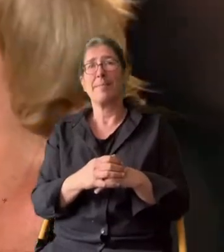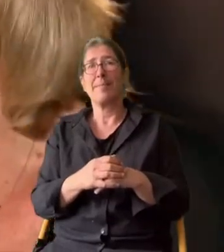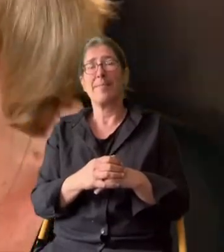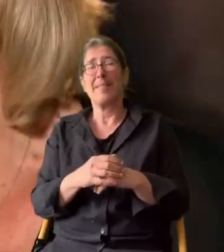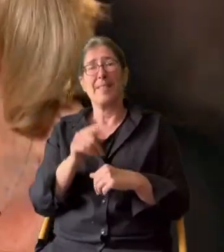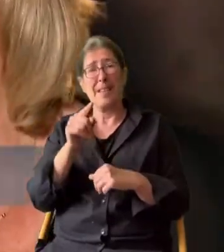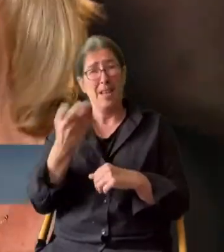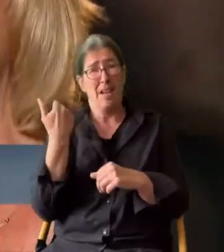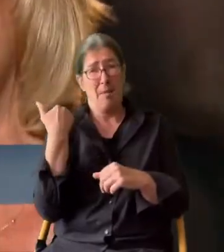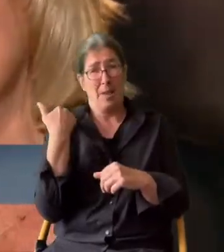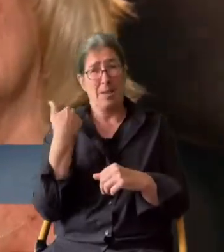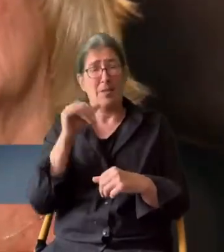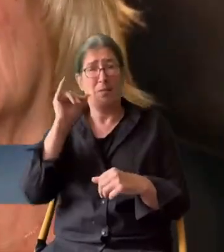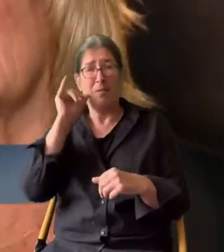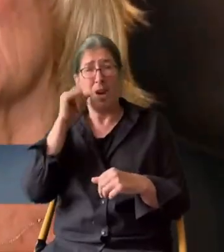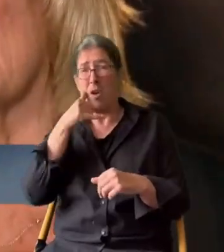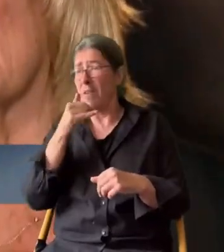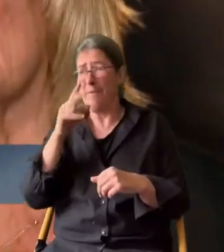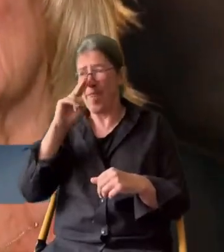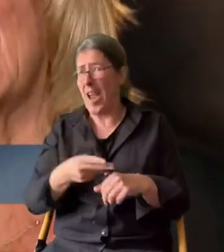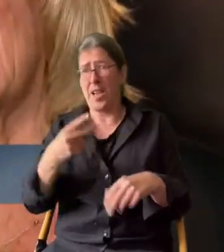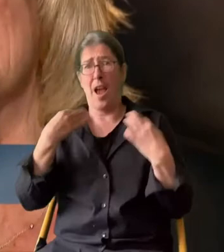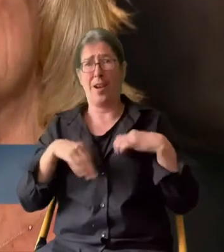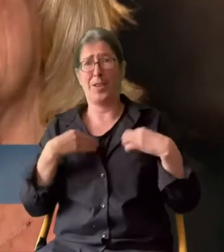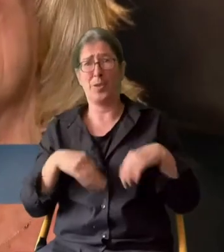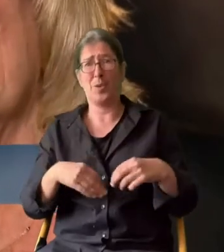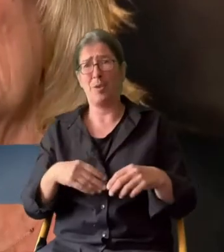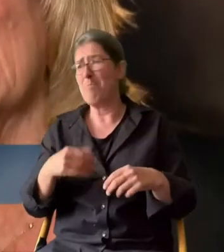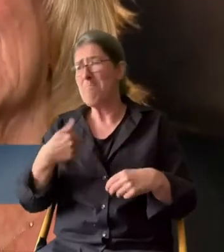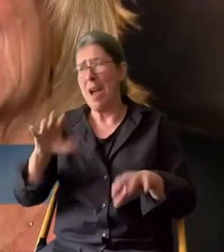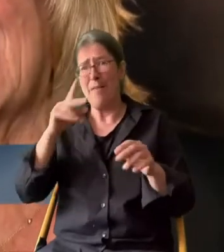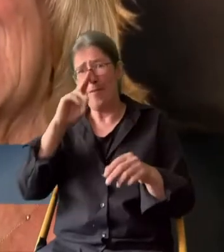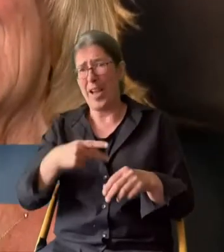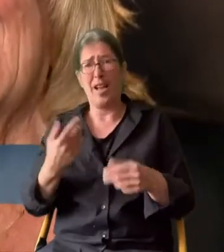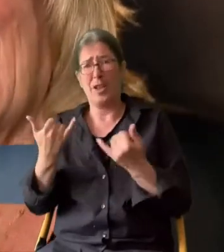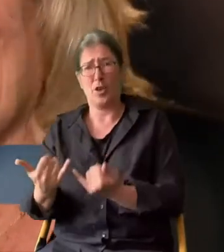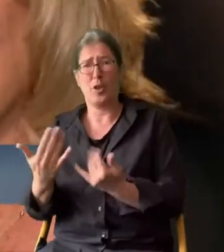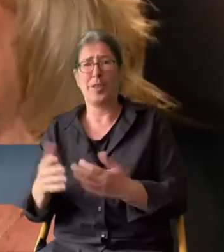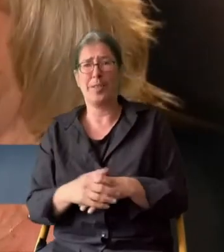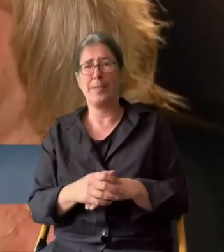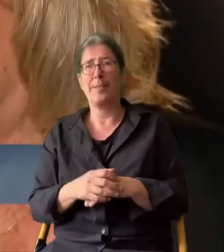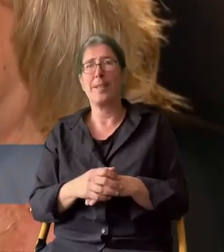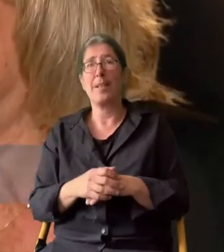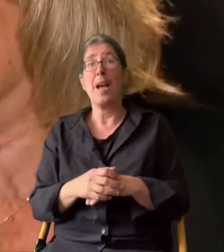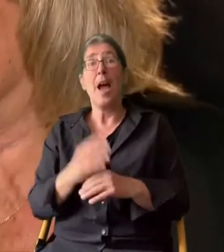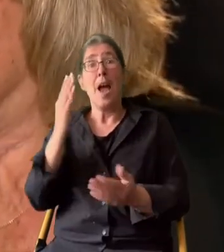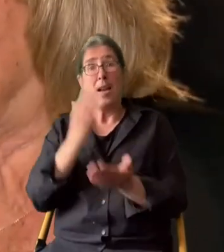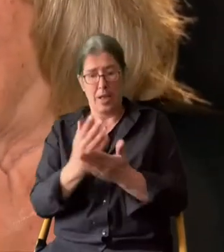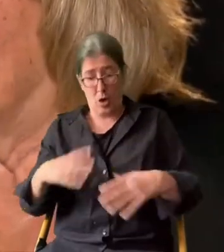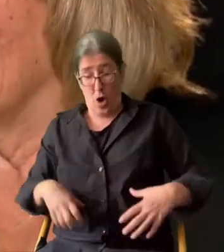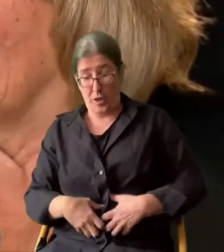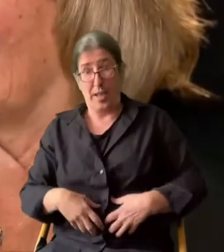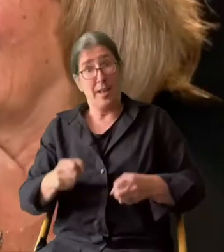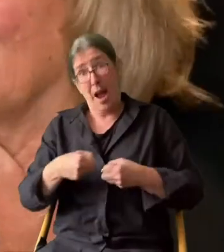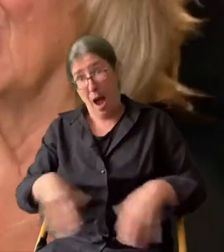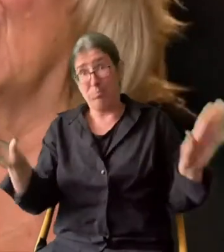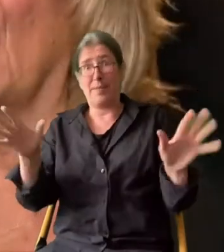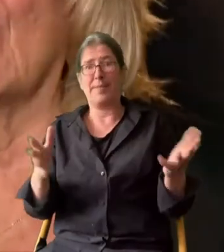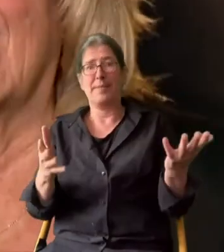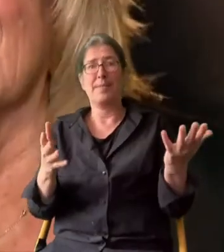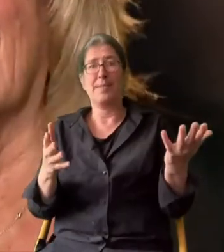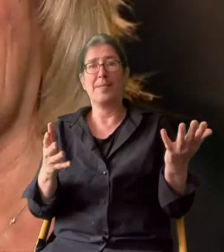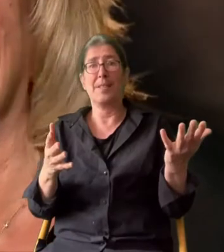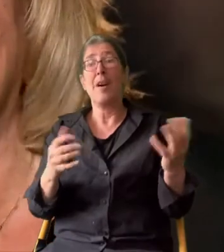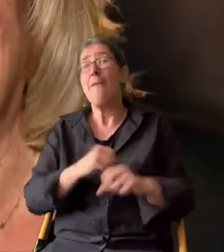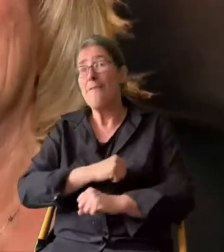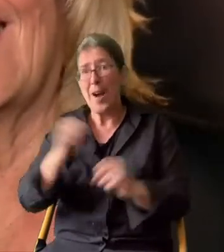Die waren natürlich wahnsinnig frech angezogen, frecher als die Frauen heute. Die haben sich erstens endlich, nachdem sie die